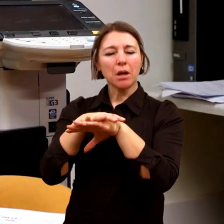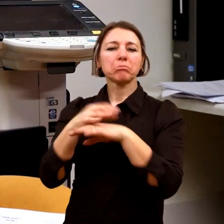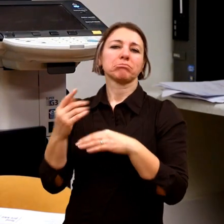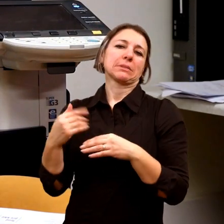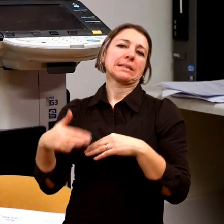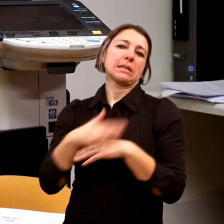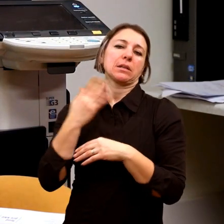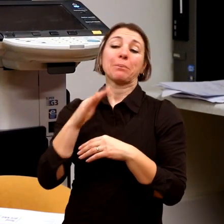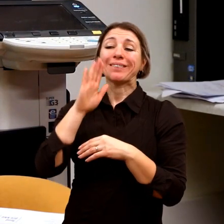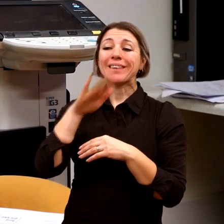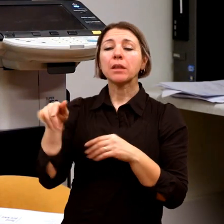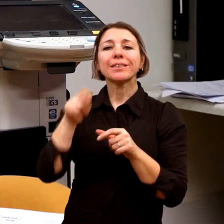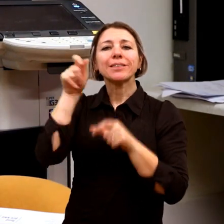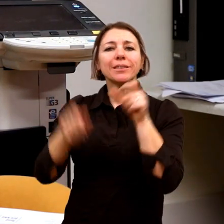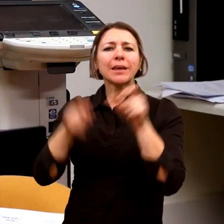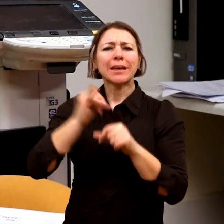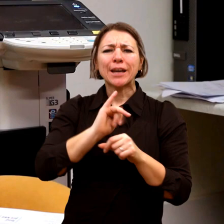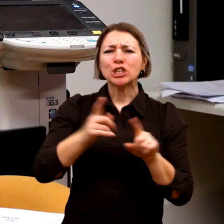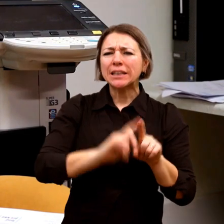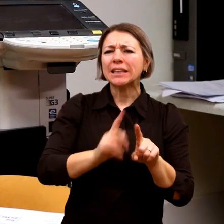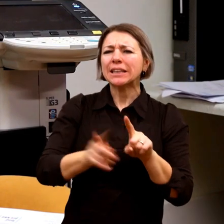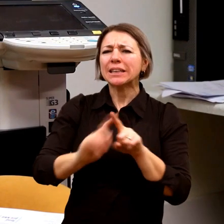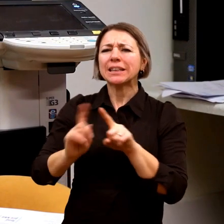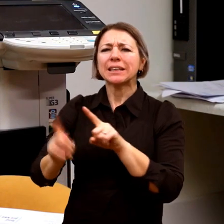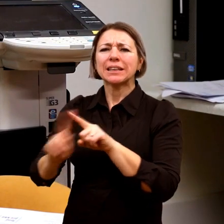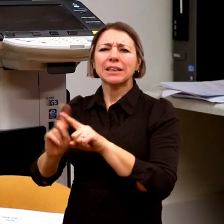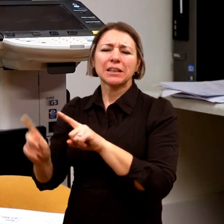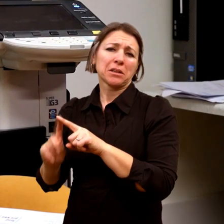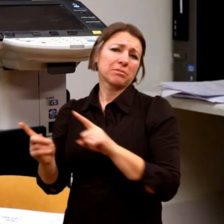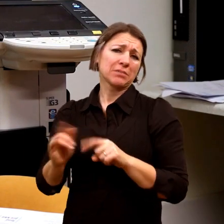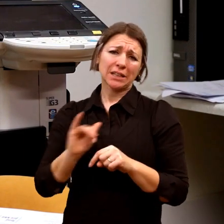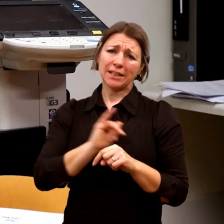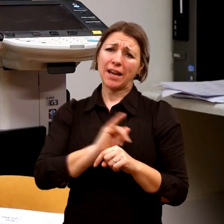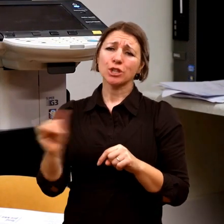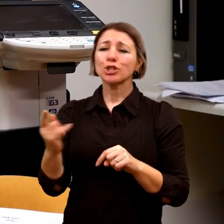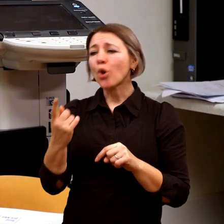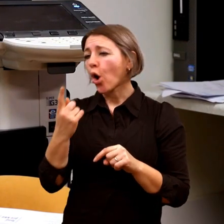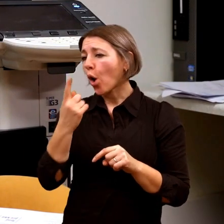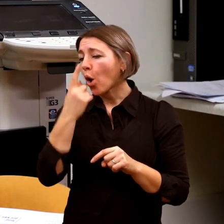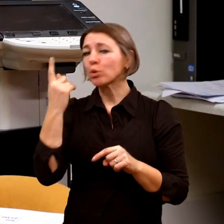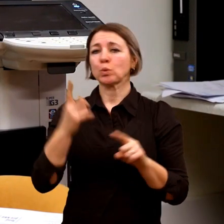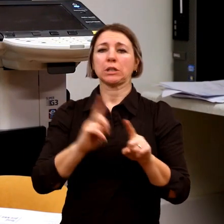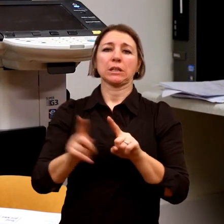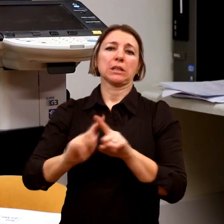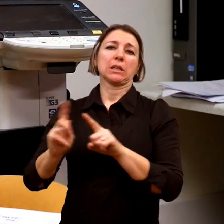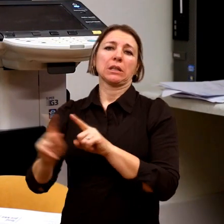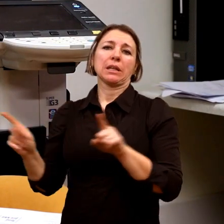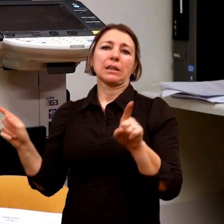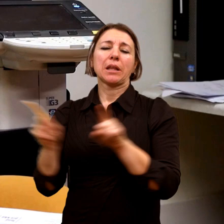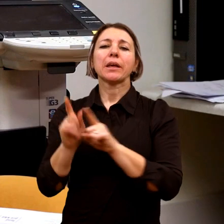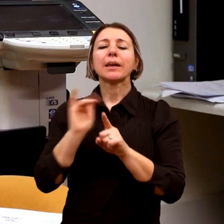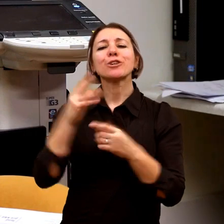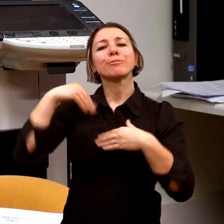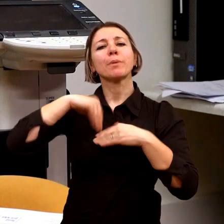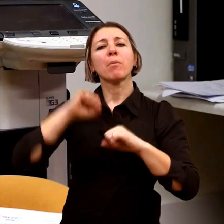každý člověk je jiný, že každý máme tu cestu životem nějakou s tím, že ten,